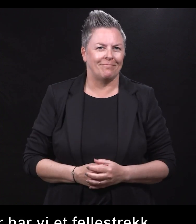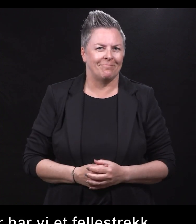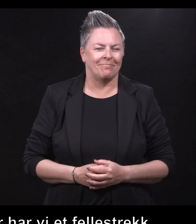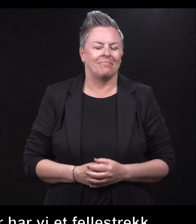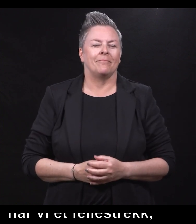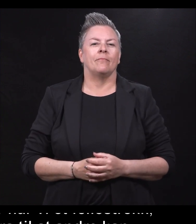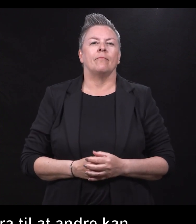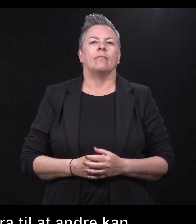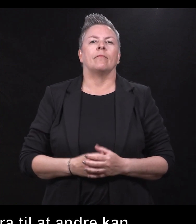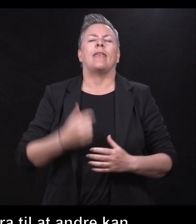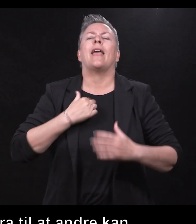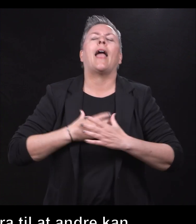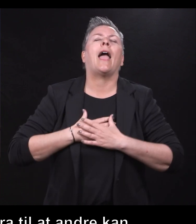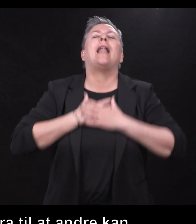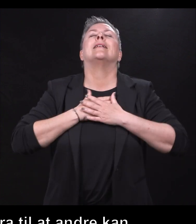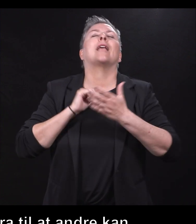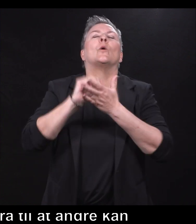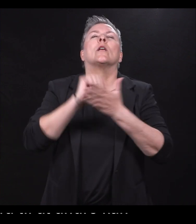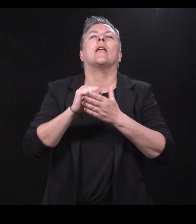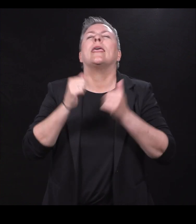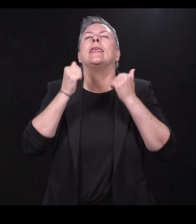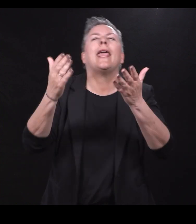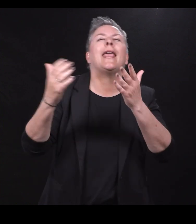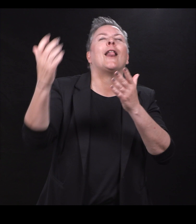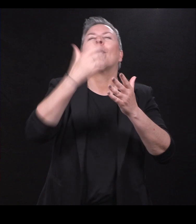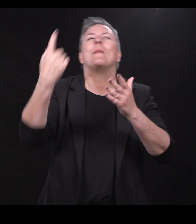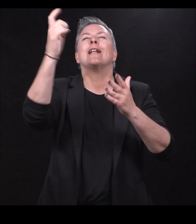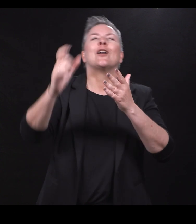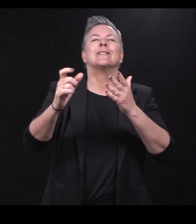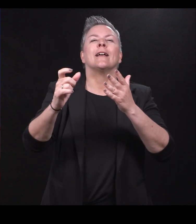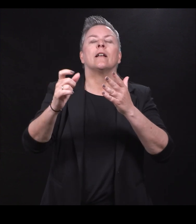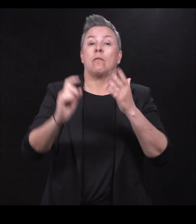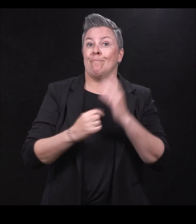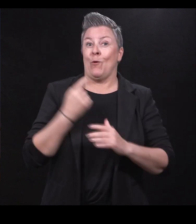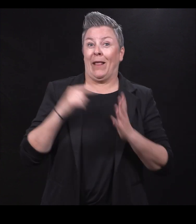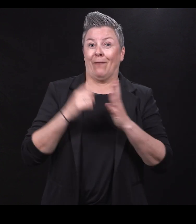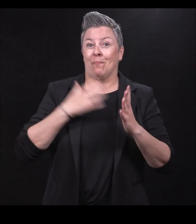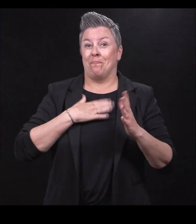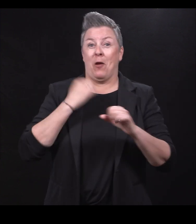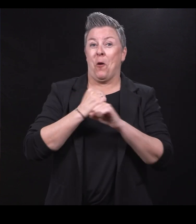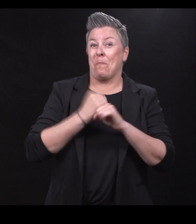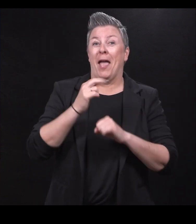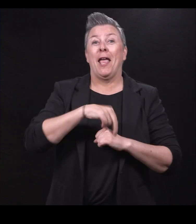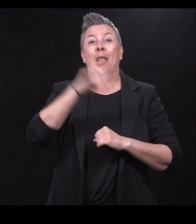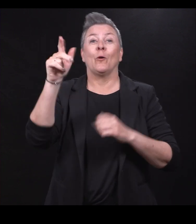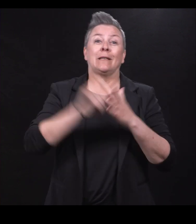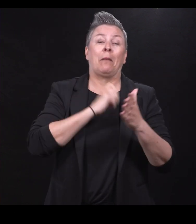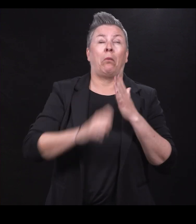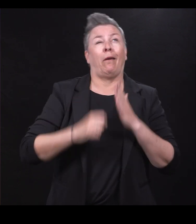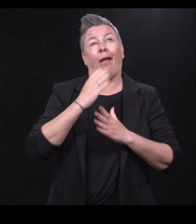Jeg elsker uttrykket i drømmene en sjanse. Kanskje var det derfor jeg hadde lyst til å begynne å jobbe i Norsk tipping for et halvt år siden.